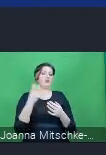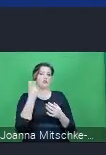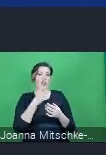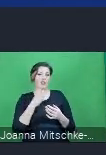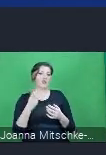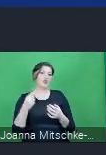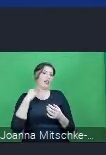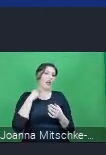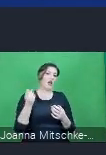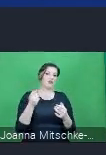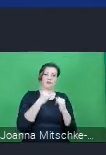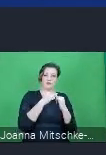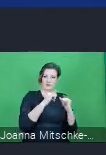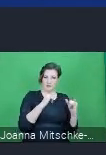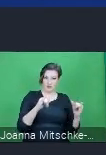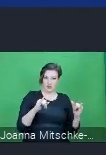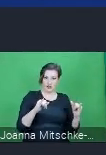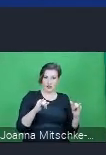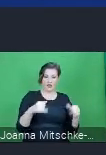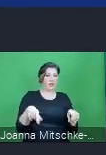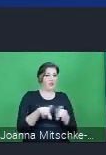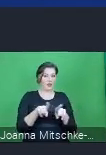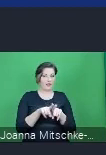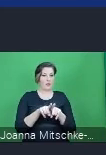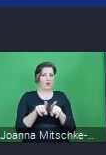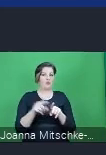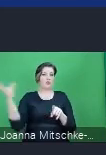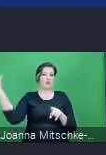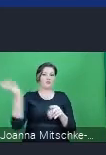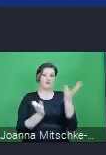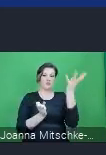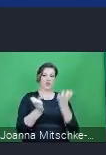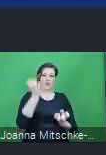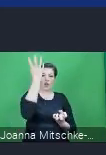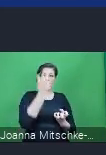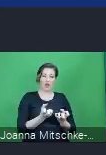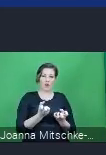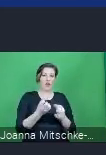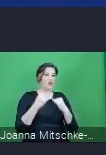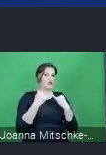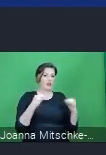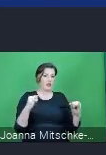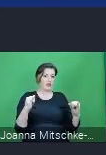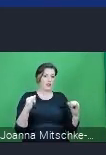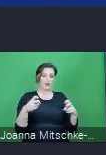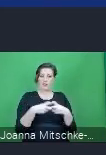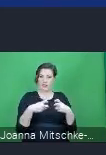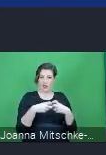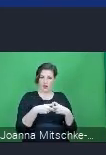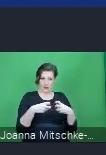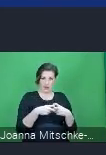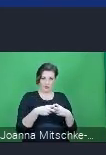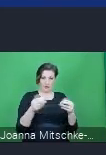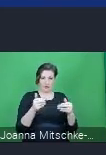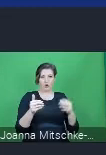pozyskiwała dane już z systemów i rejestrów, które istnieją i w oparciu o których można pozyskać dane